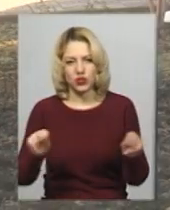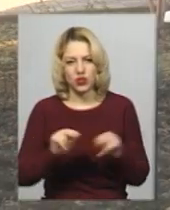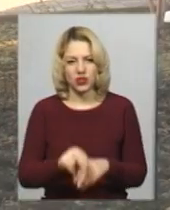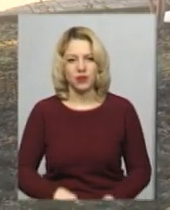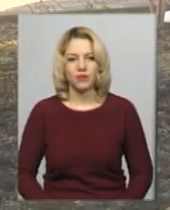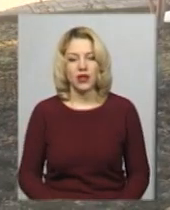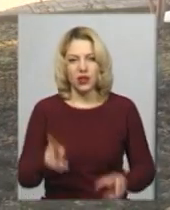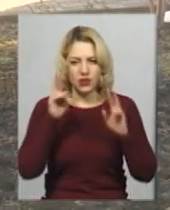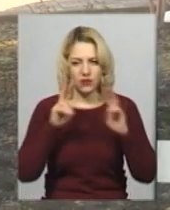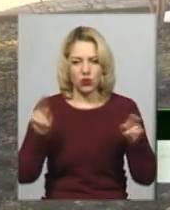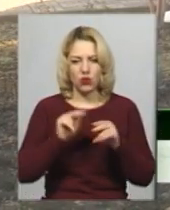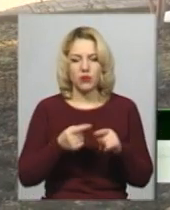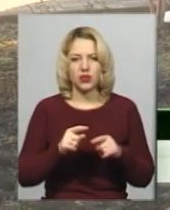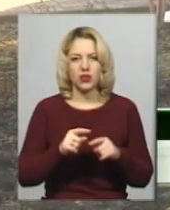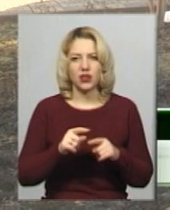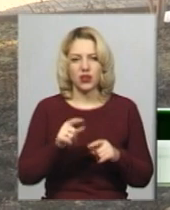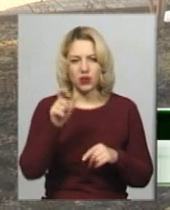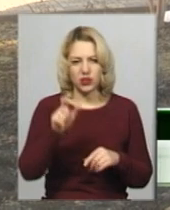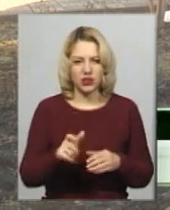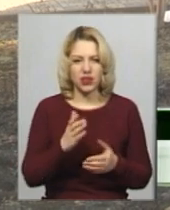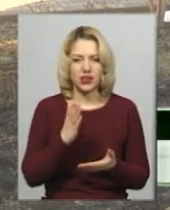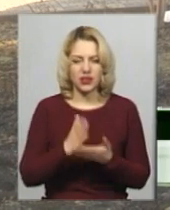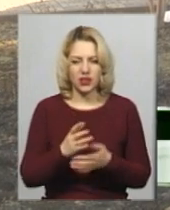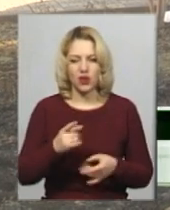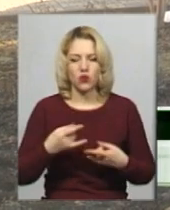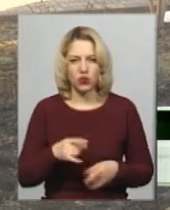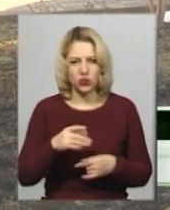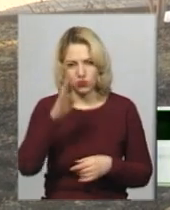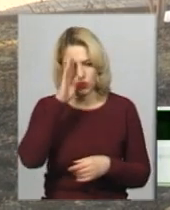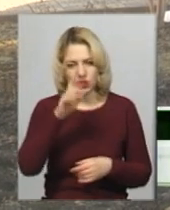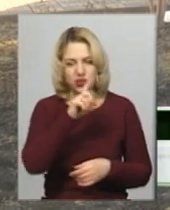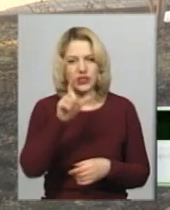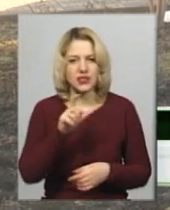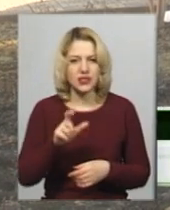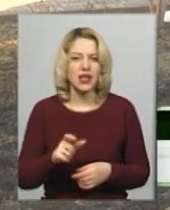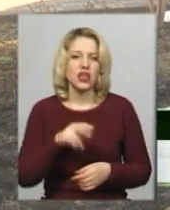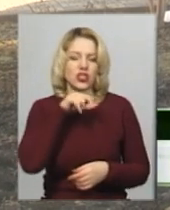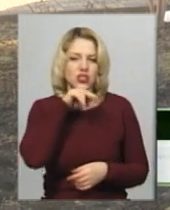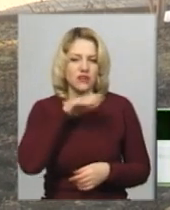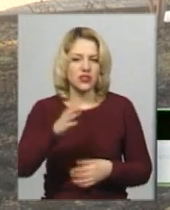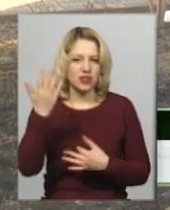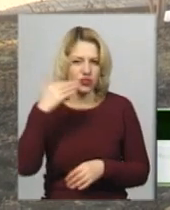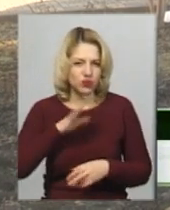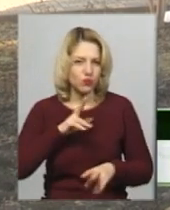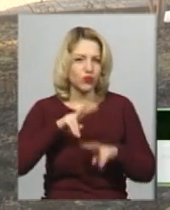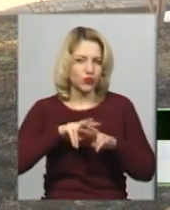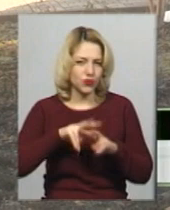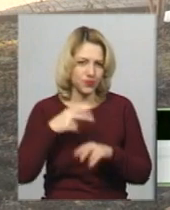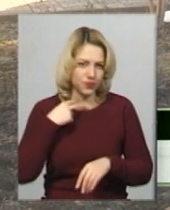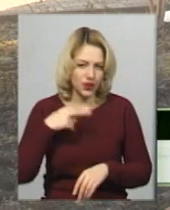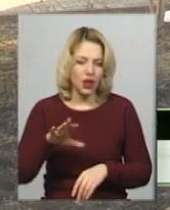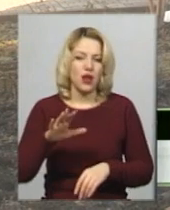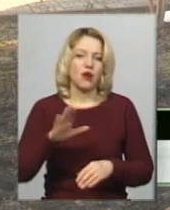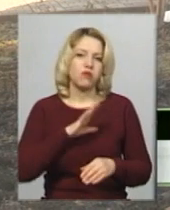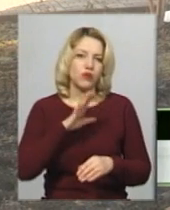уродженець Чернівецької області, раніше судимий за майнові злочини, відбував покарання у місцях позбавлення волі, після